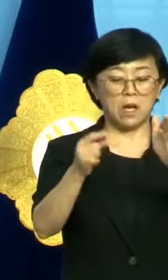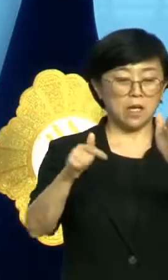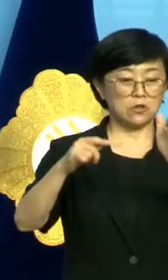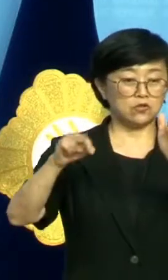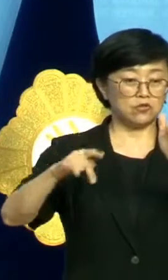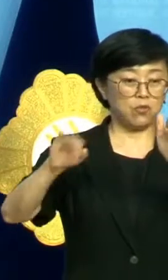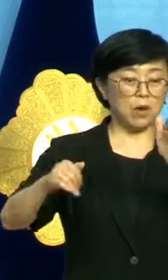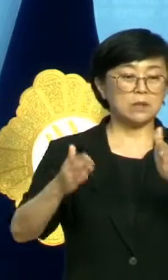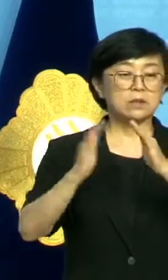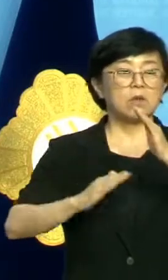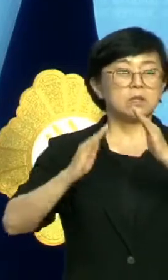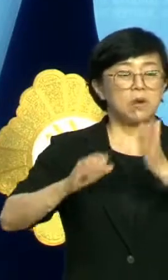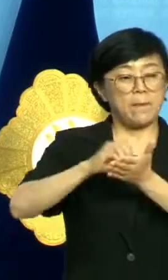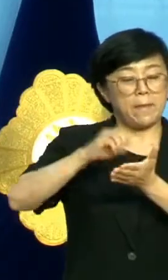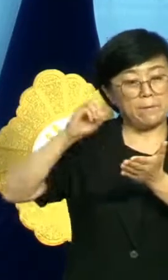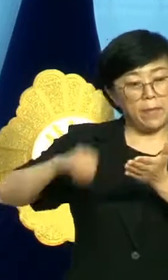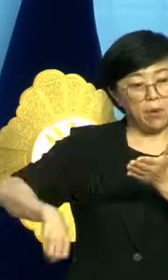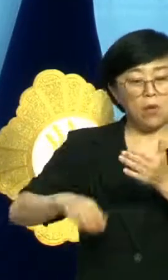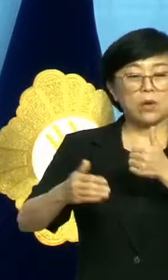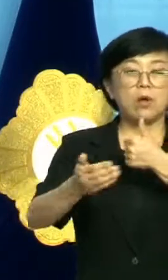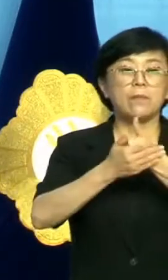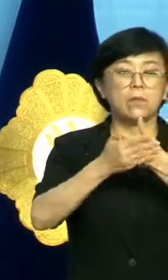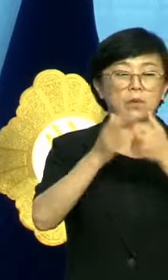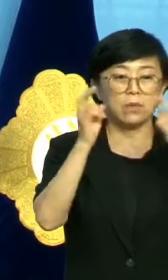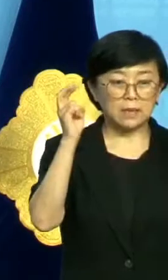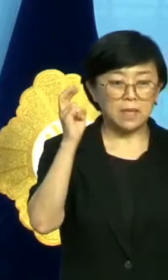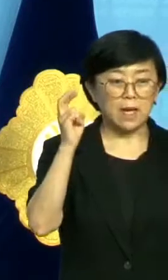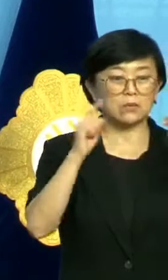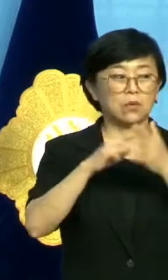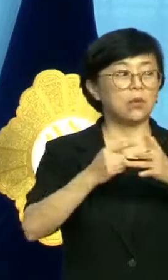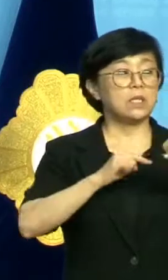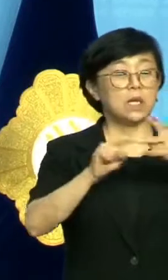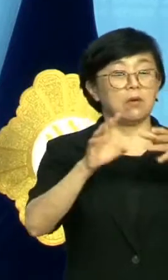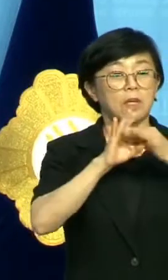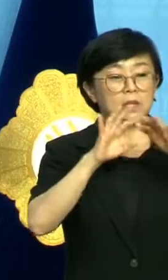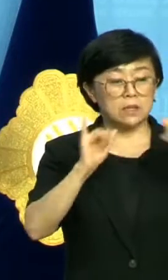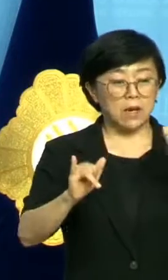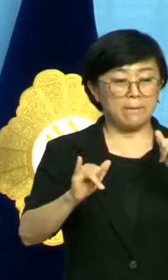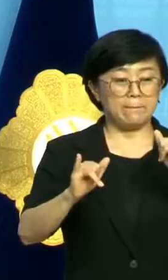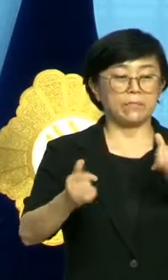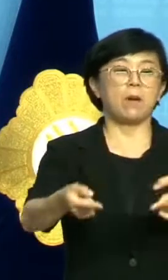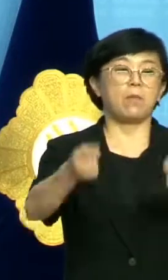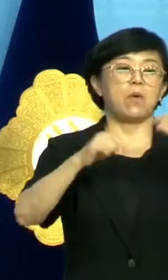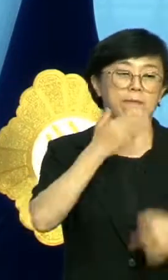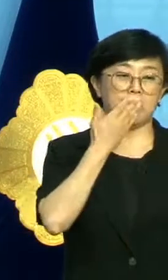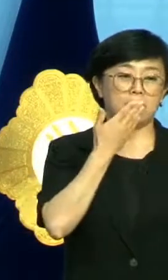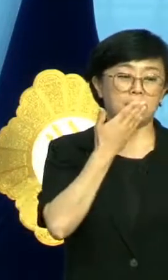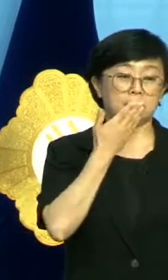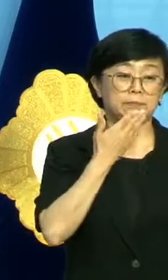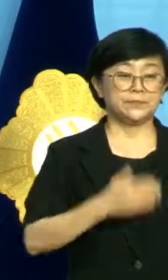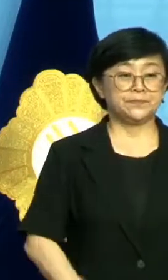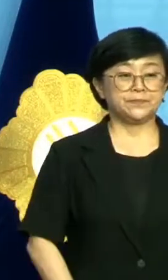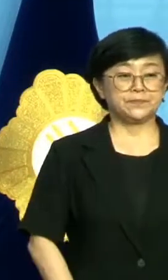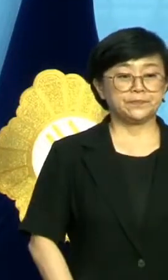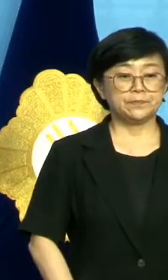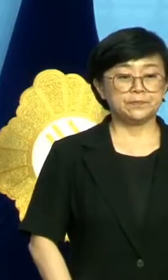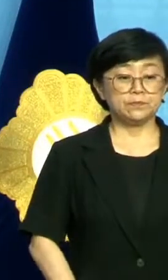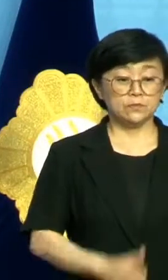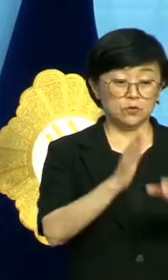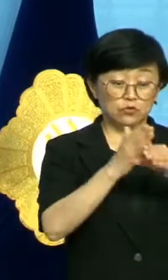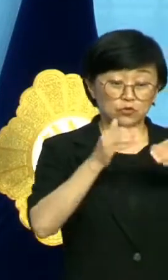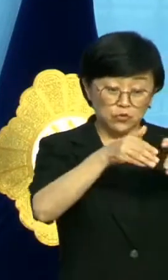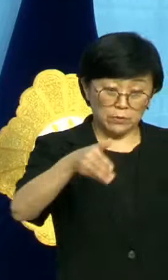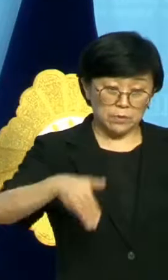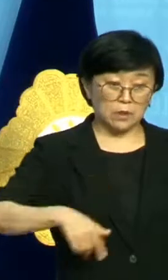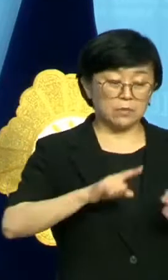정직원만 배제하고 협력업체 등 이해관계자는 배제하지 않았다고 답했다. 소위 중립적인